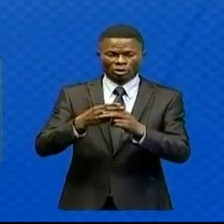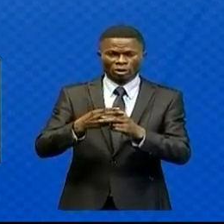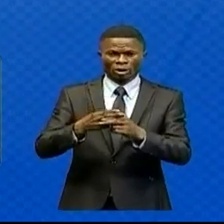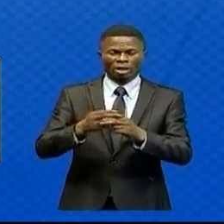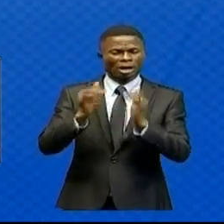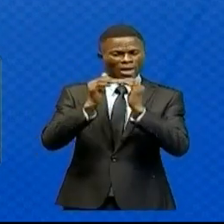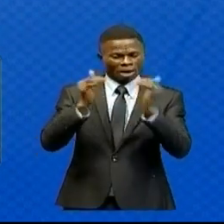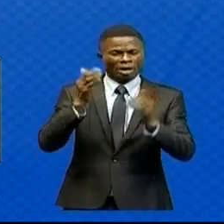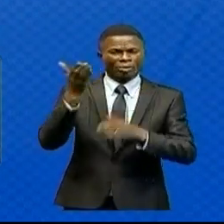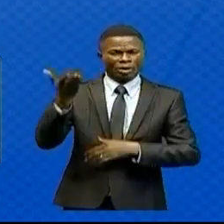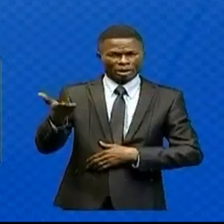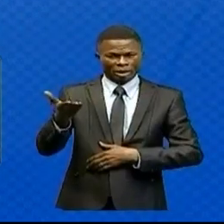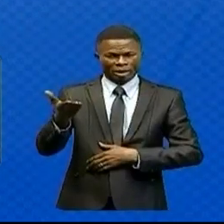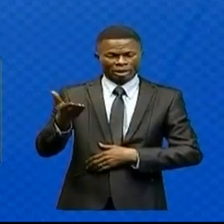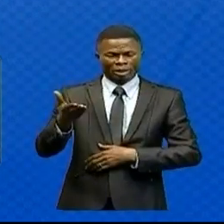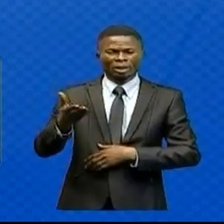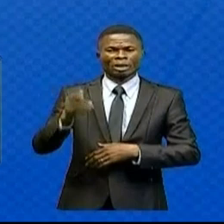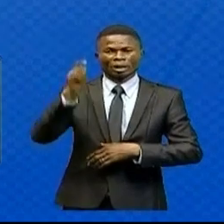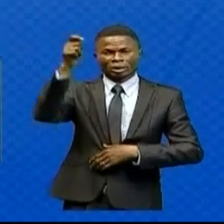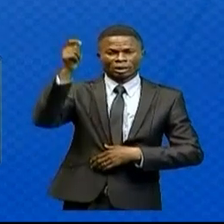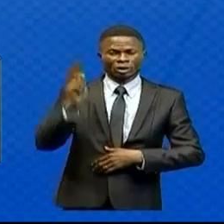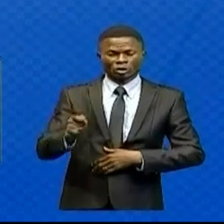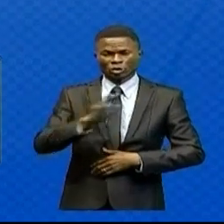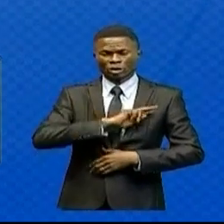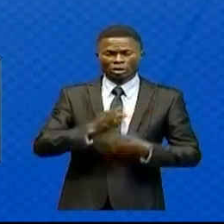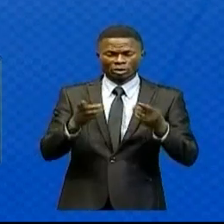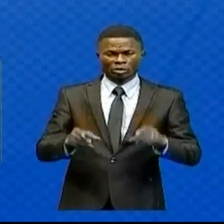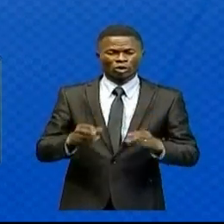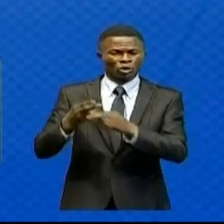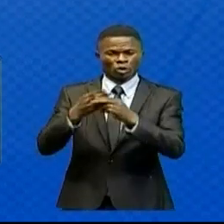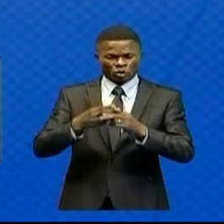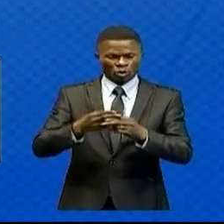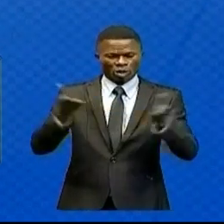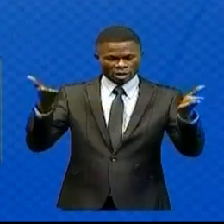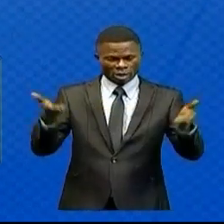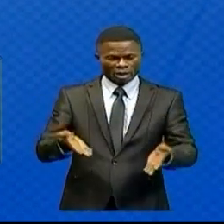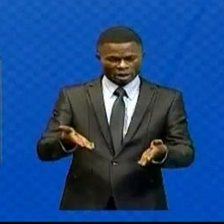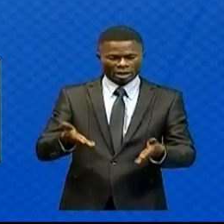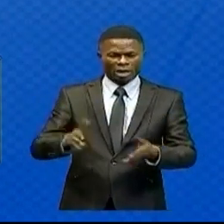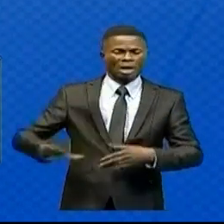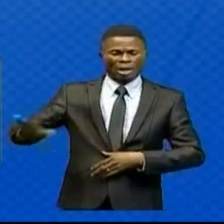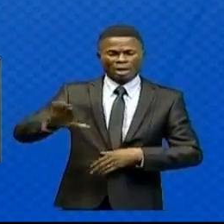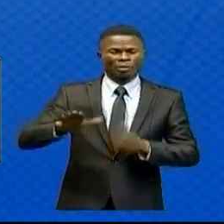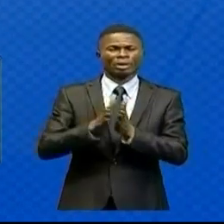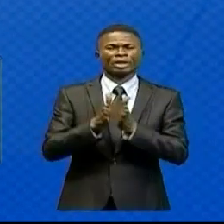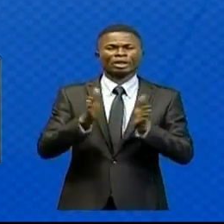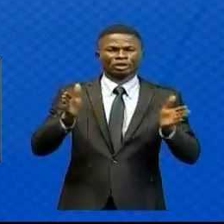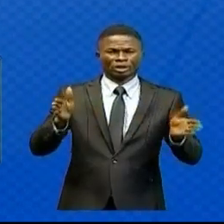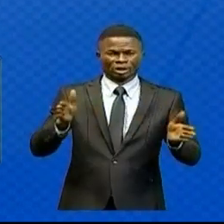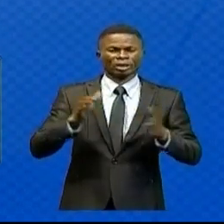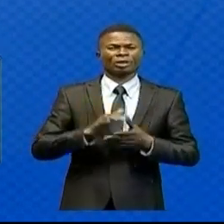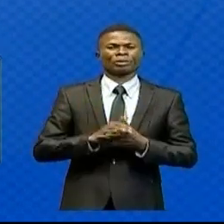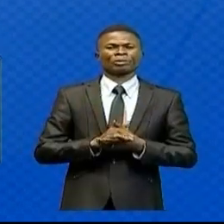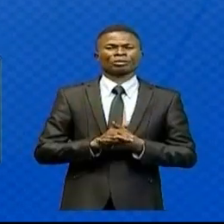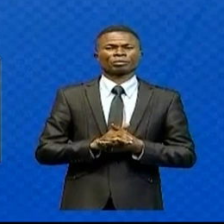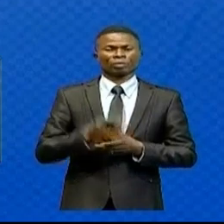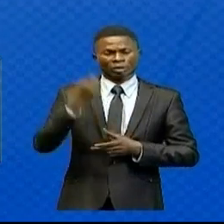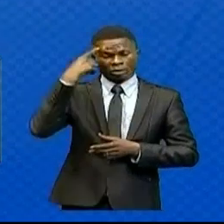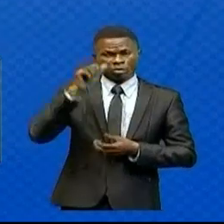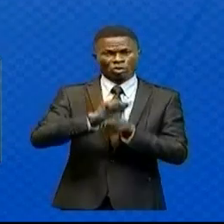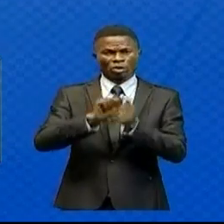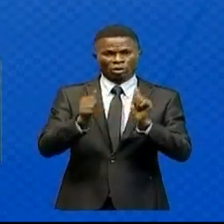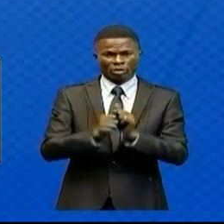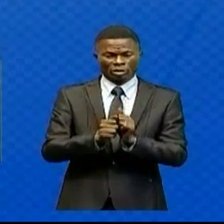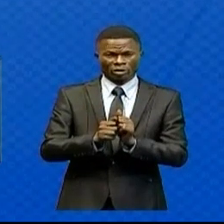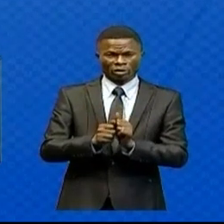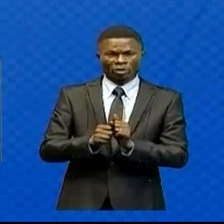calme et sous contrôle des forces de la Défense et de sécurité sur l'ensemble du pays. En ce qui concerne l